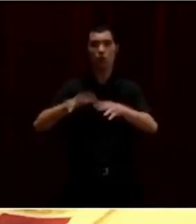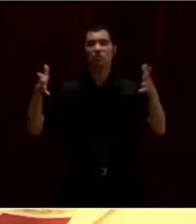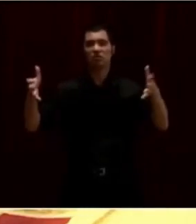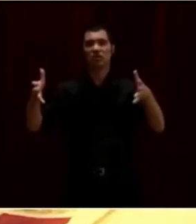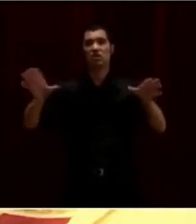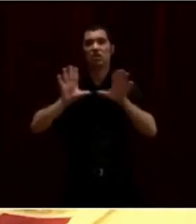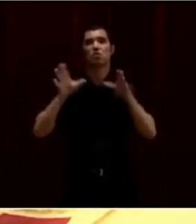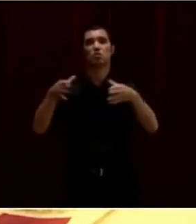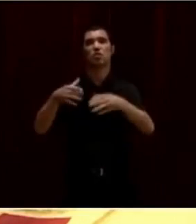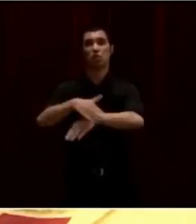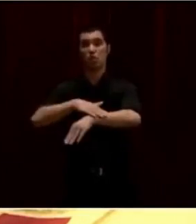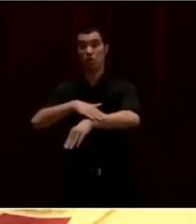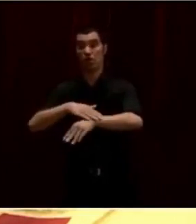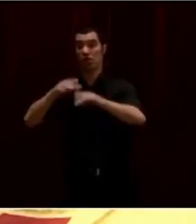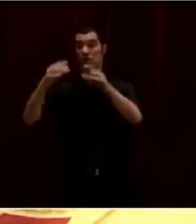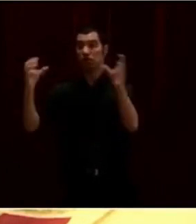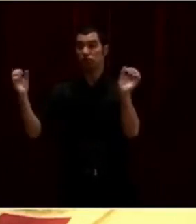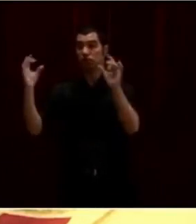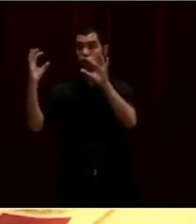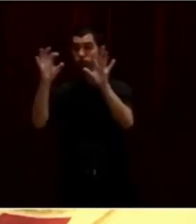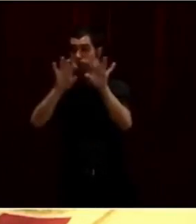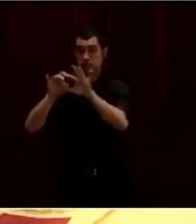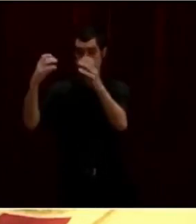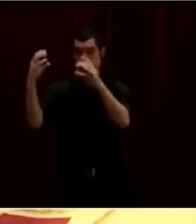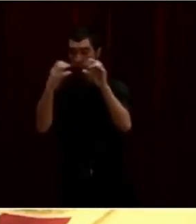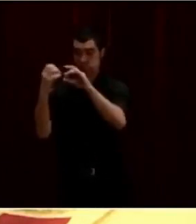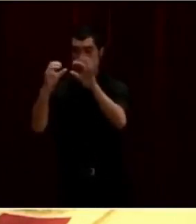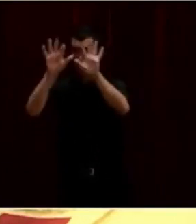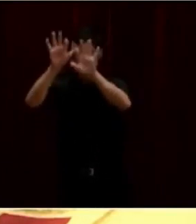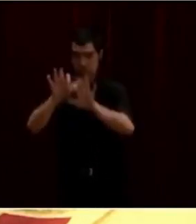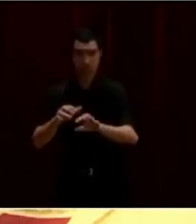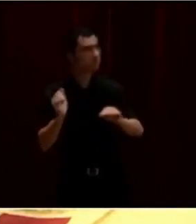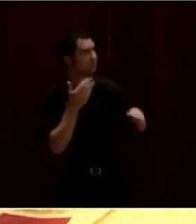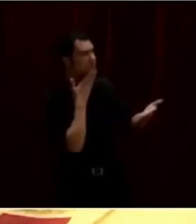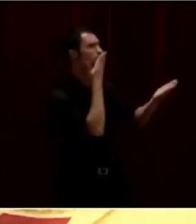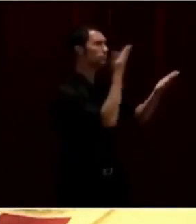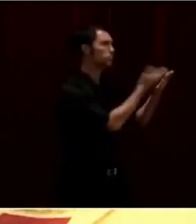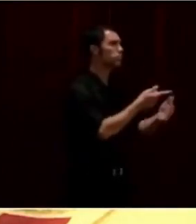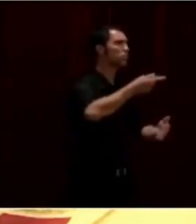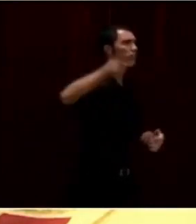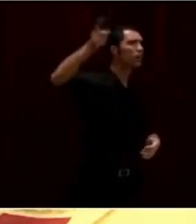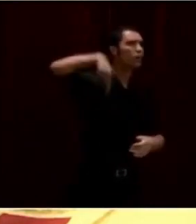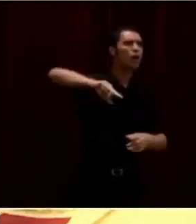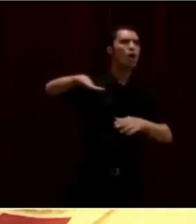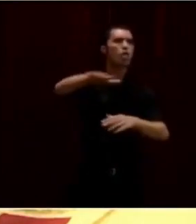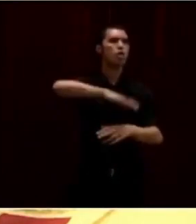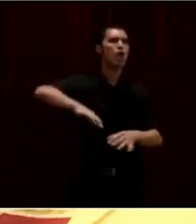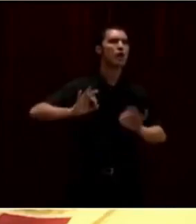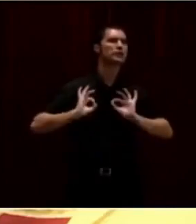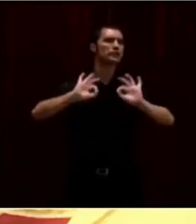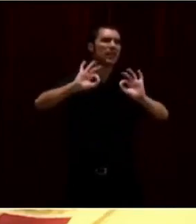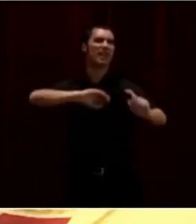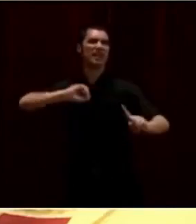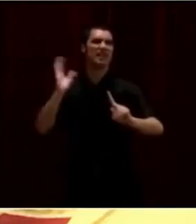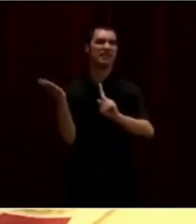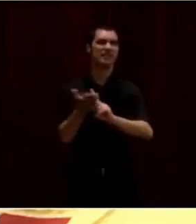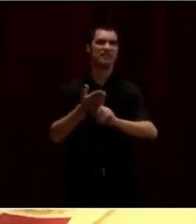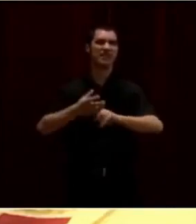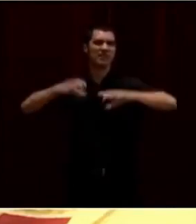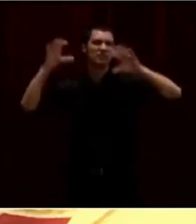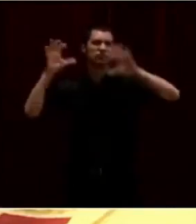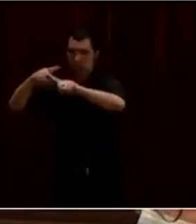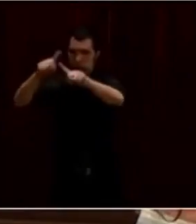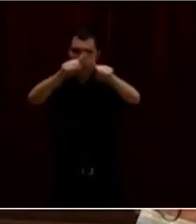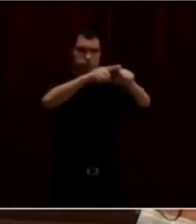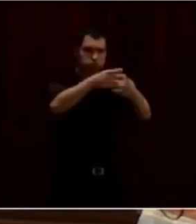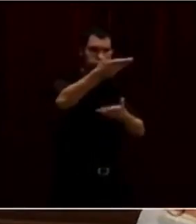al Ministeri per tal que pugui declarar zona d'especial afecció de catàstrofe